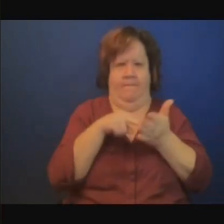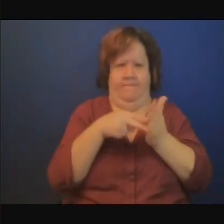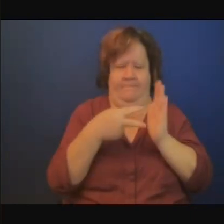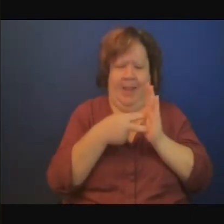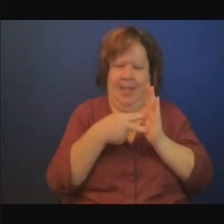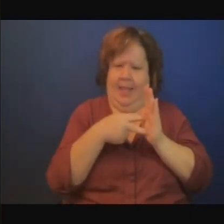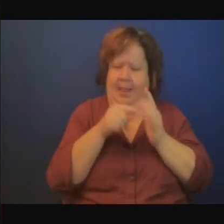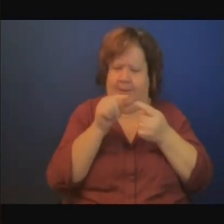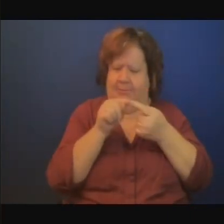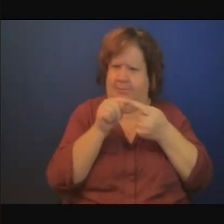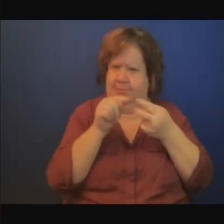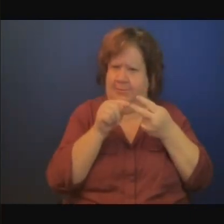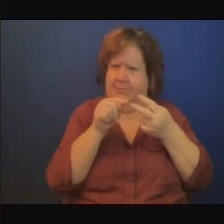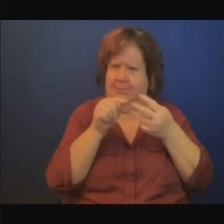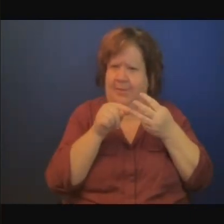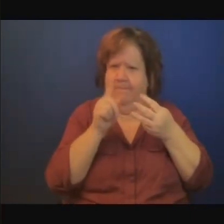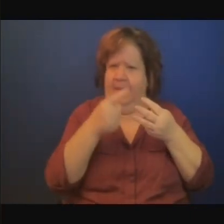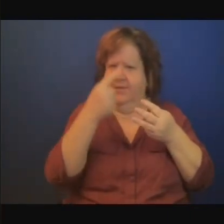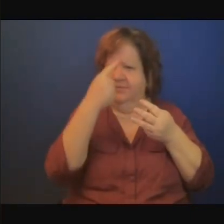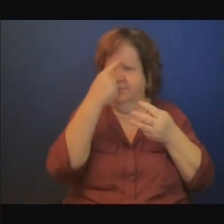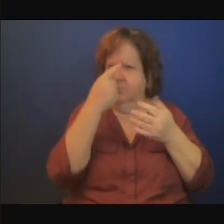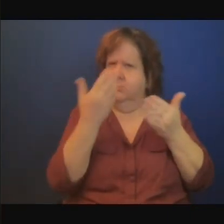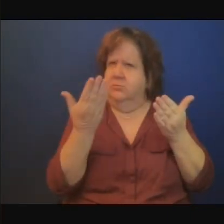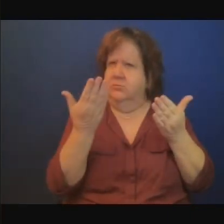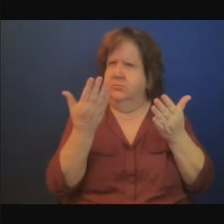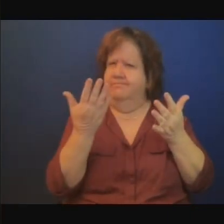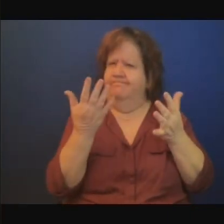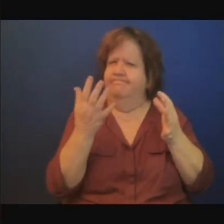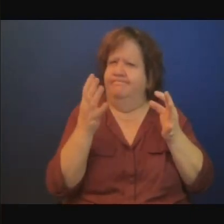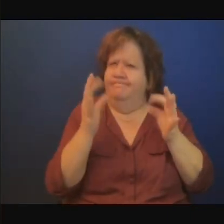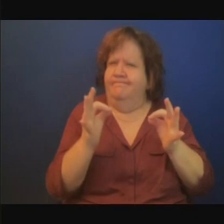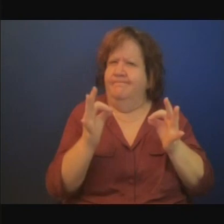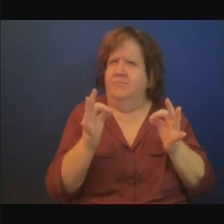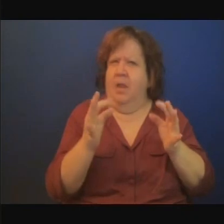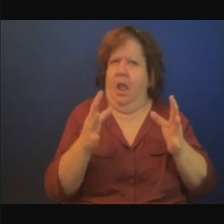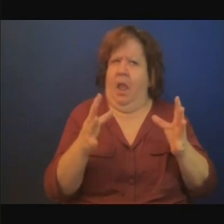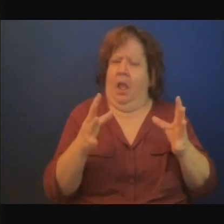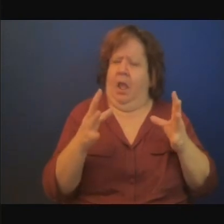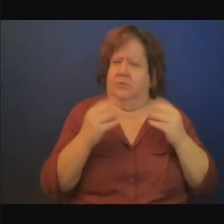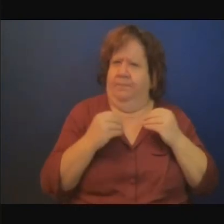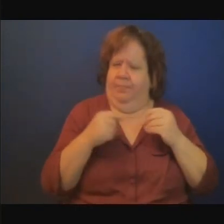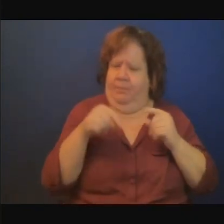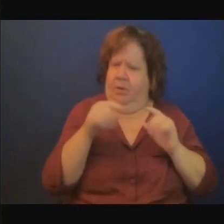faudrait également que ce soit abordable sur le plan financier.